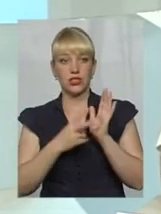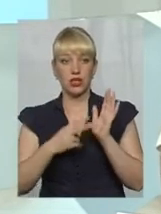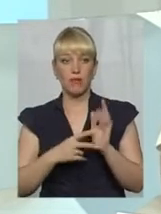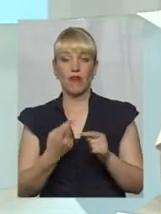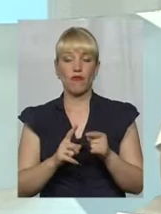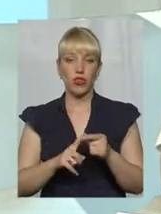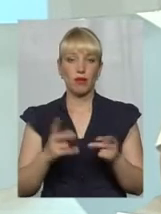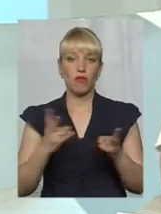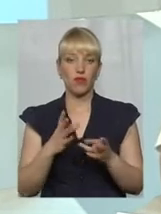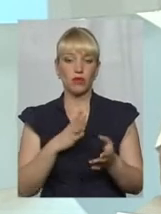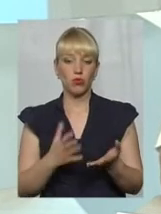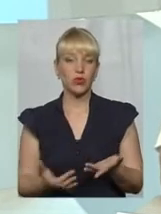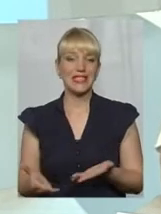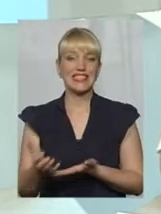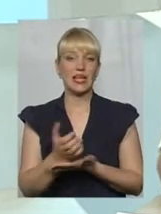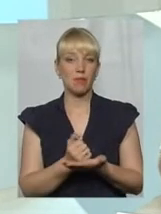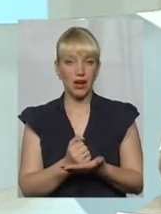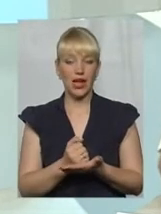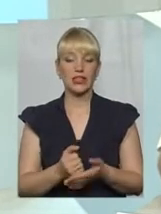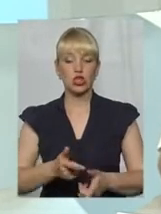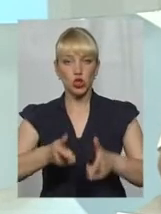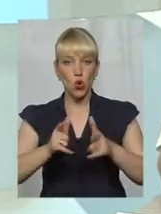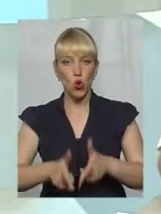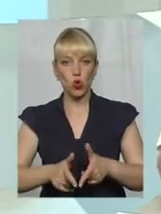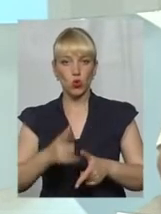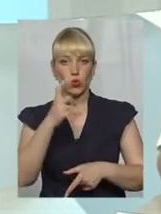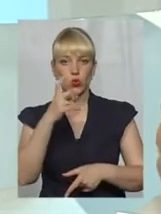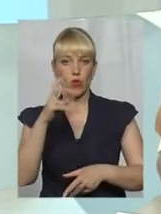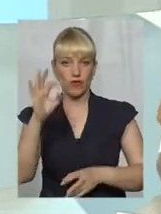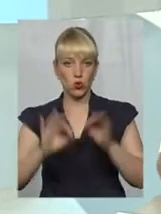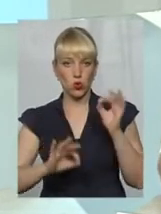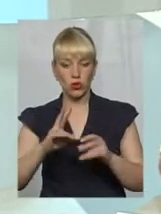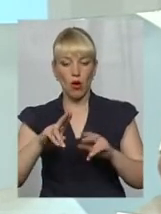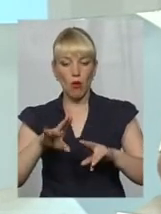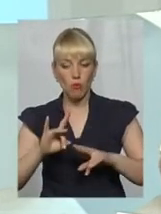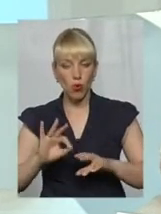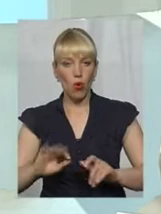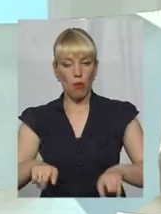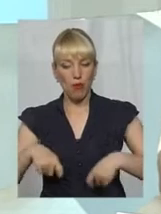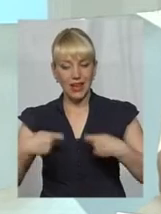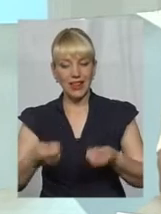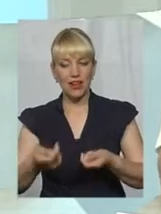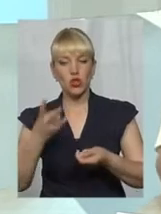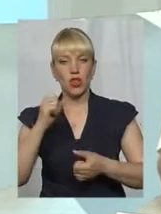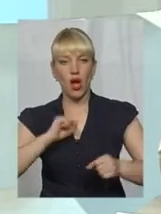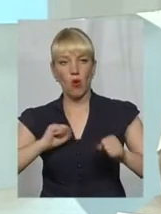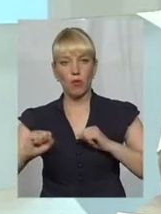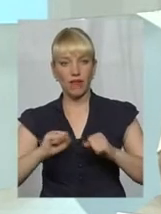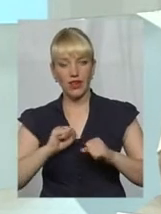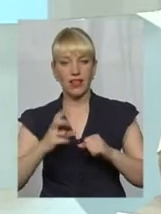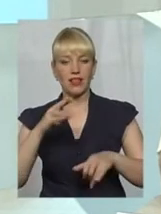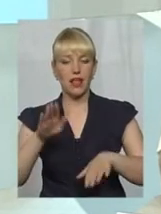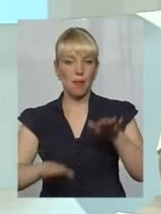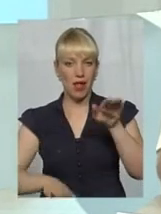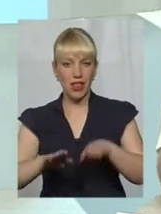зібрати згоду, 100% згоду про передачу на управління будинку-жеку, чи на баланс, так.